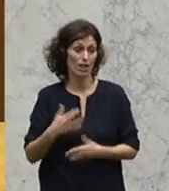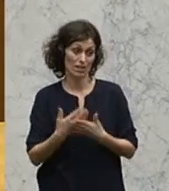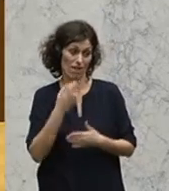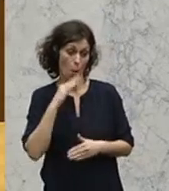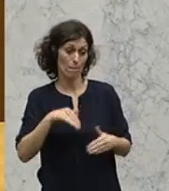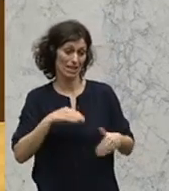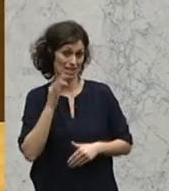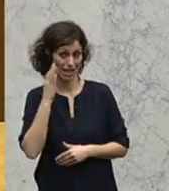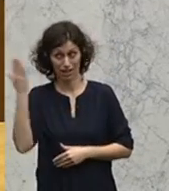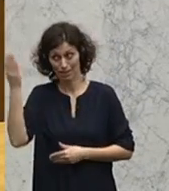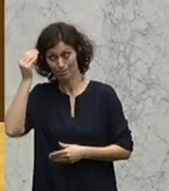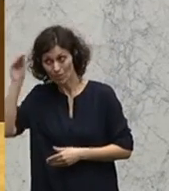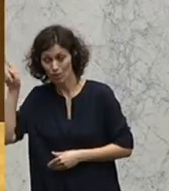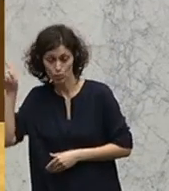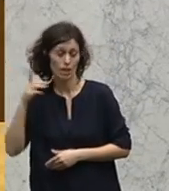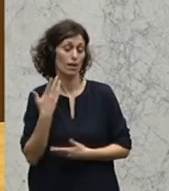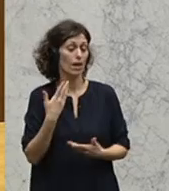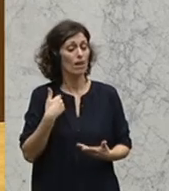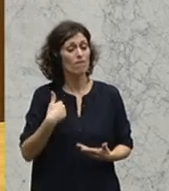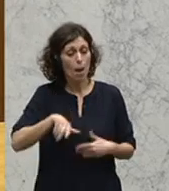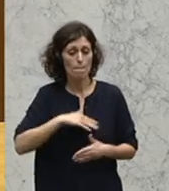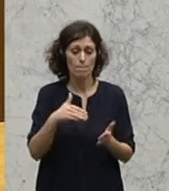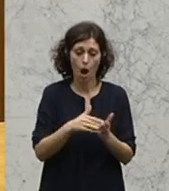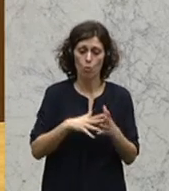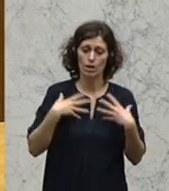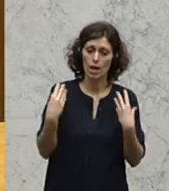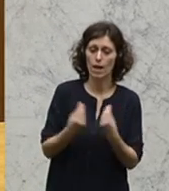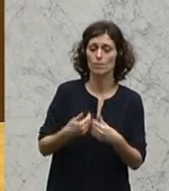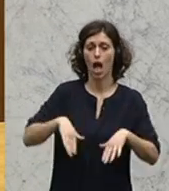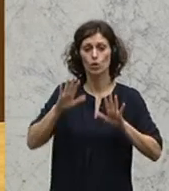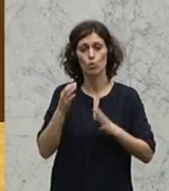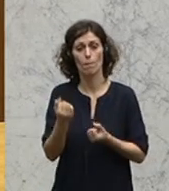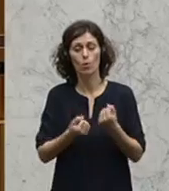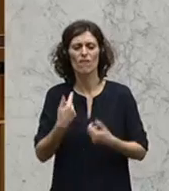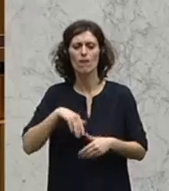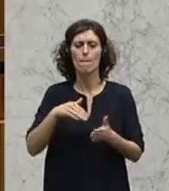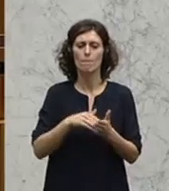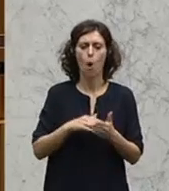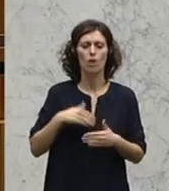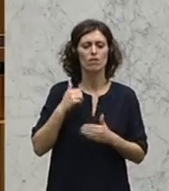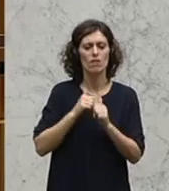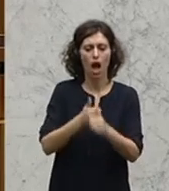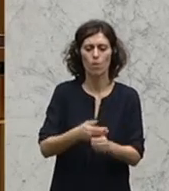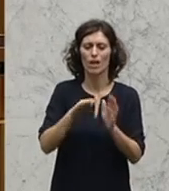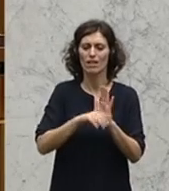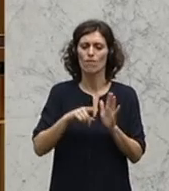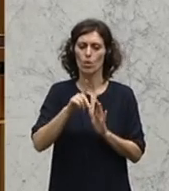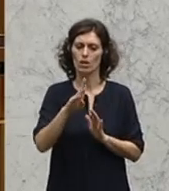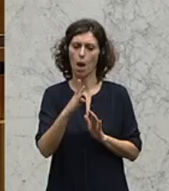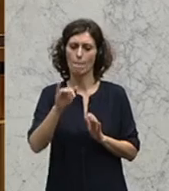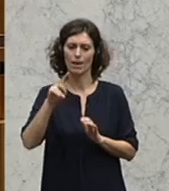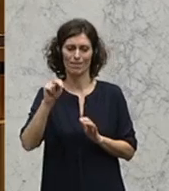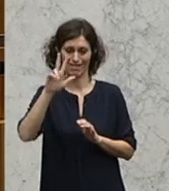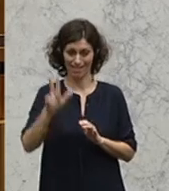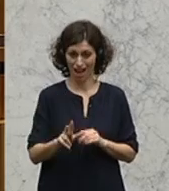gerichtet, wir brauchen diese gemeinsame Asylpolitik. Wir brauchen eine Nachfolgeregelung von Dublin 3, weil wir wissen, dass Dublin 3 einfach